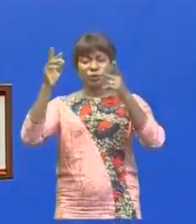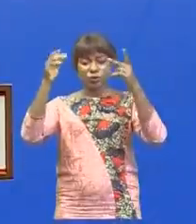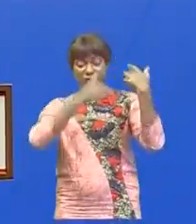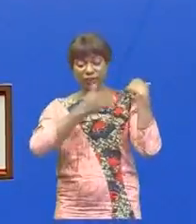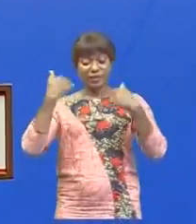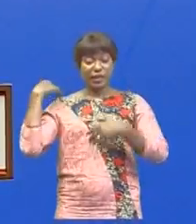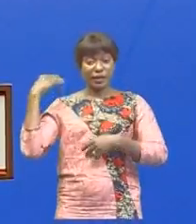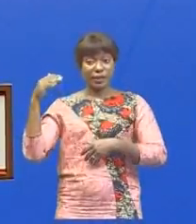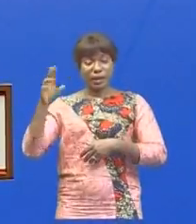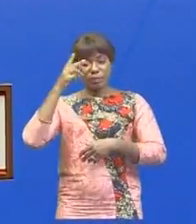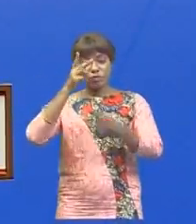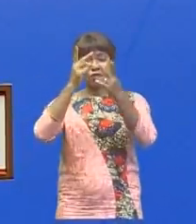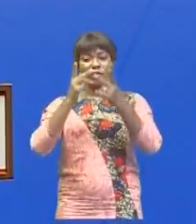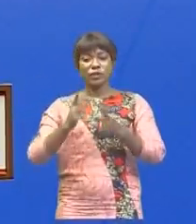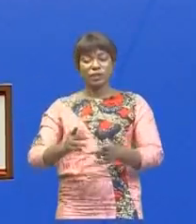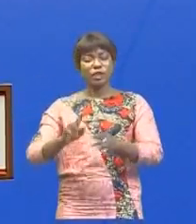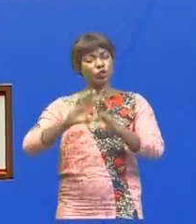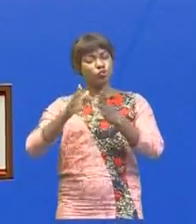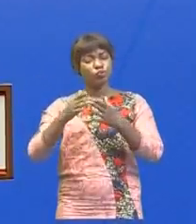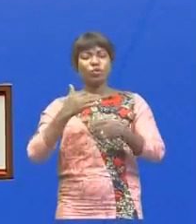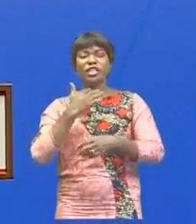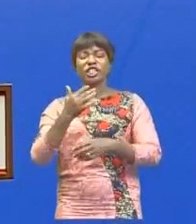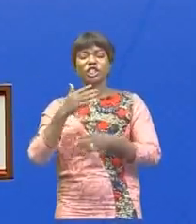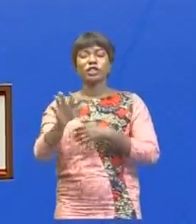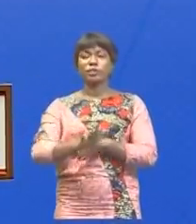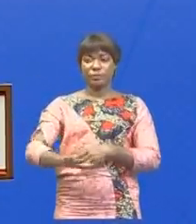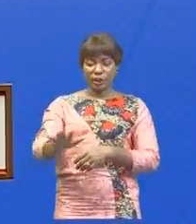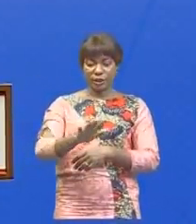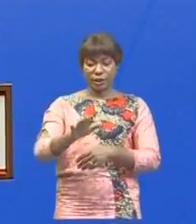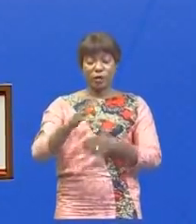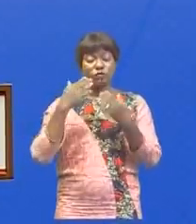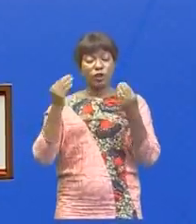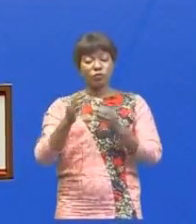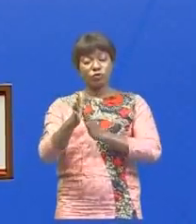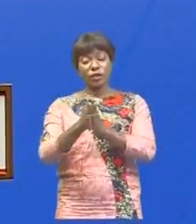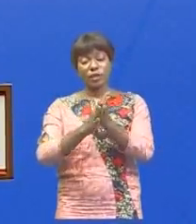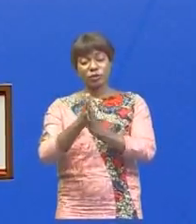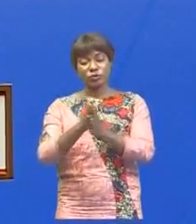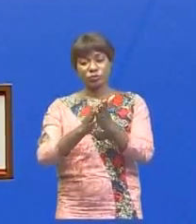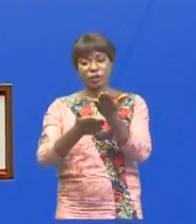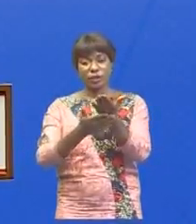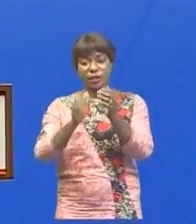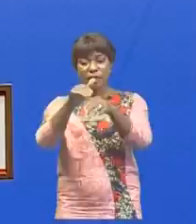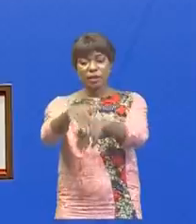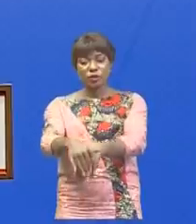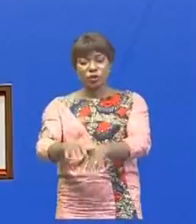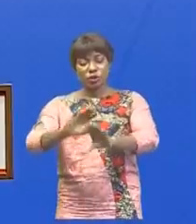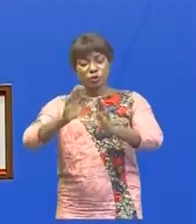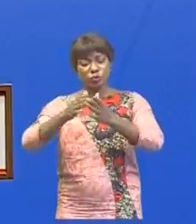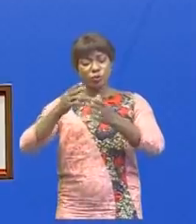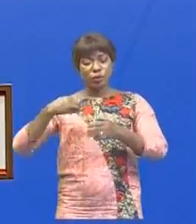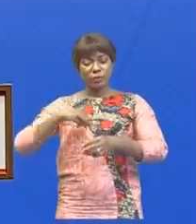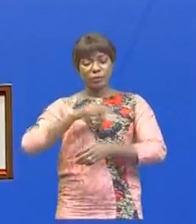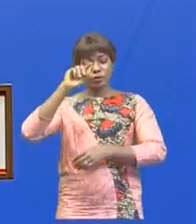République pour valoriser les ressources naturelles du pays. Il a sollicité l'adhésion de tous les membres du gouvernement